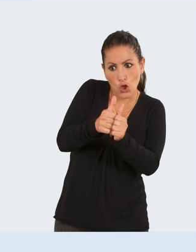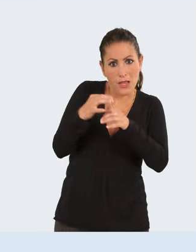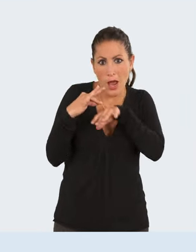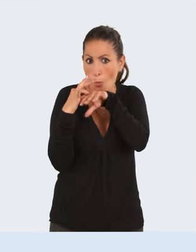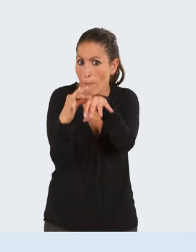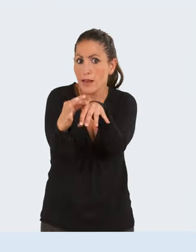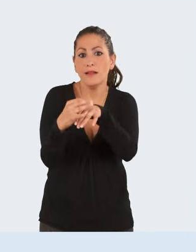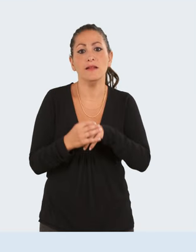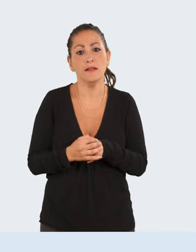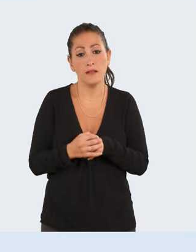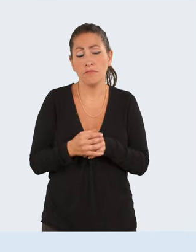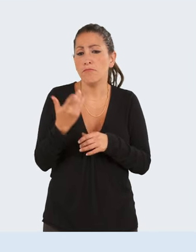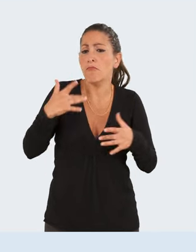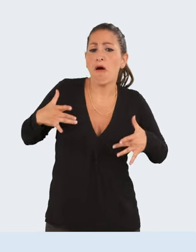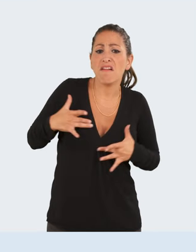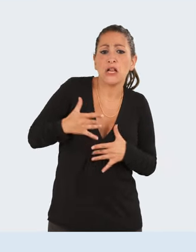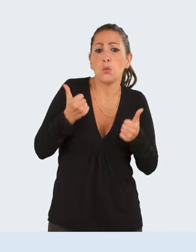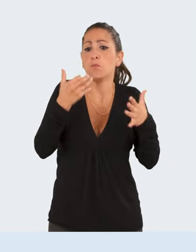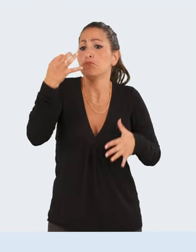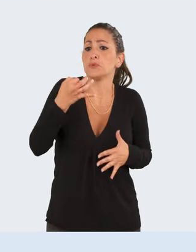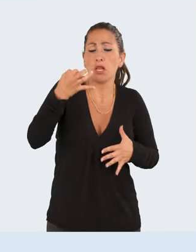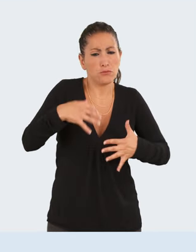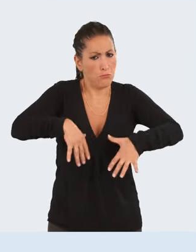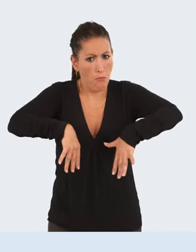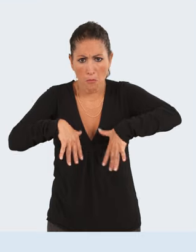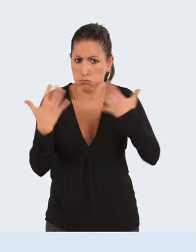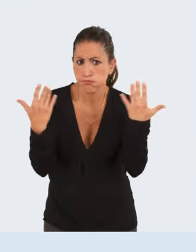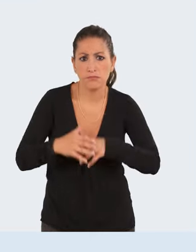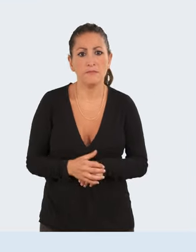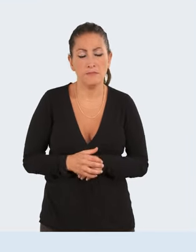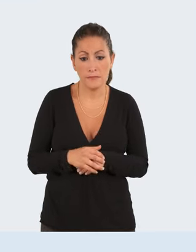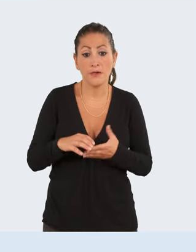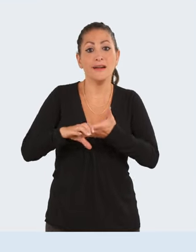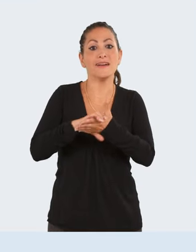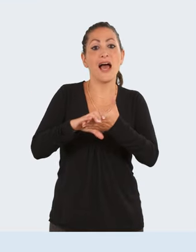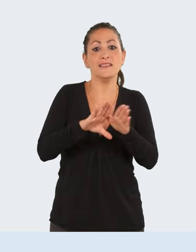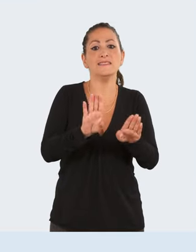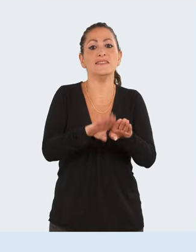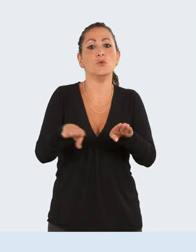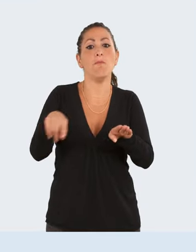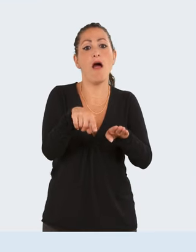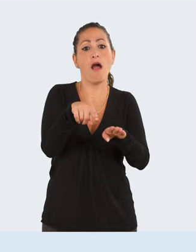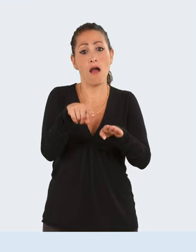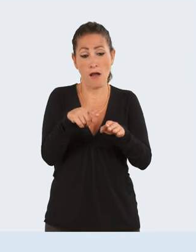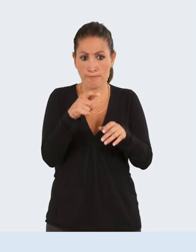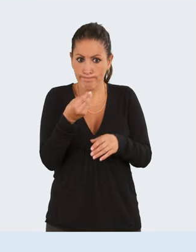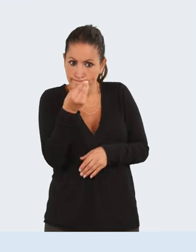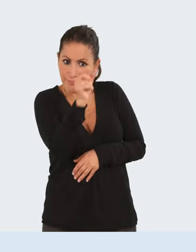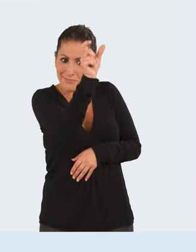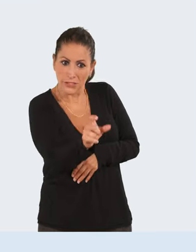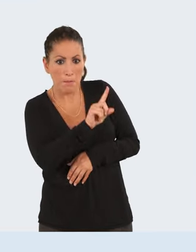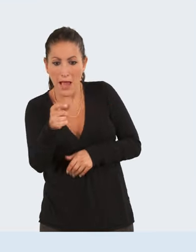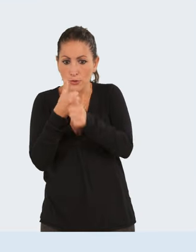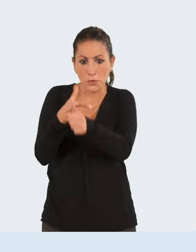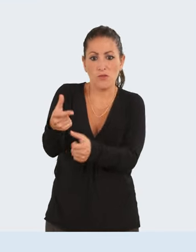avez besoin d'être accompagné dans vos déplacements et ce, quel que soit votre taux d'incapacité. La CMI stationnement est accordée à une